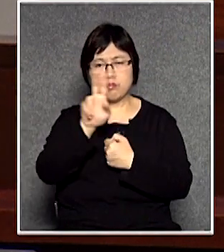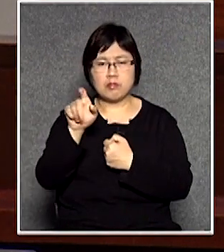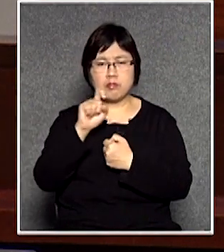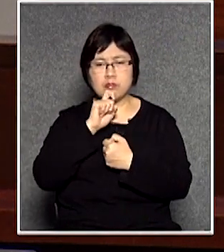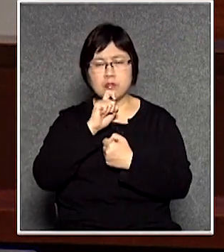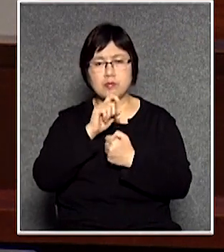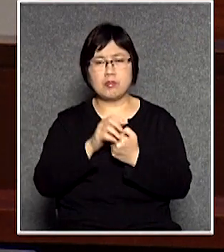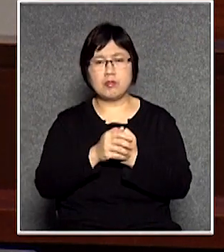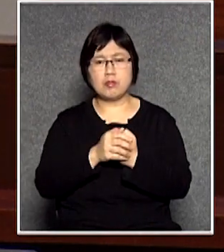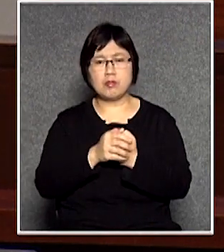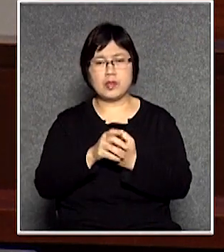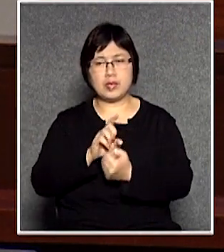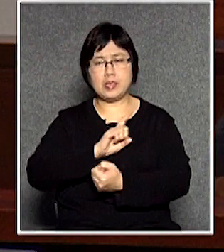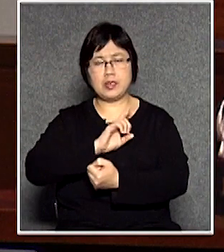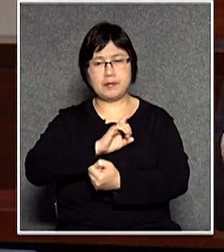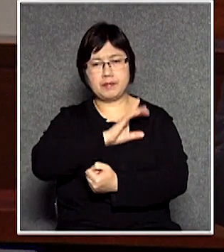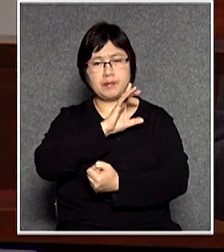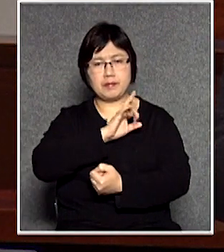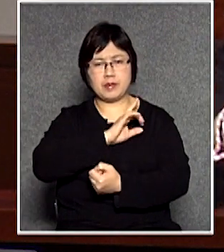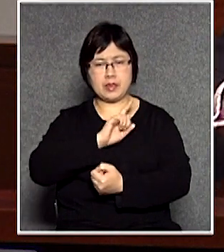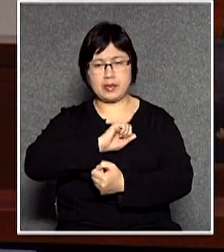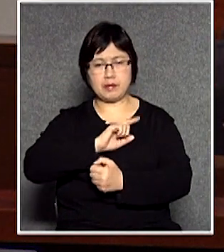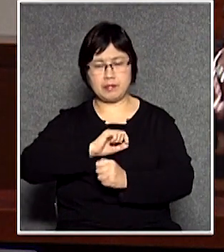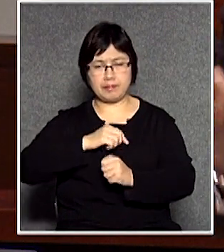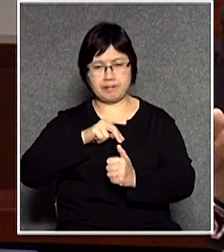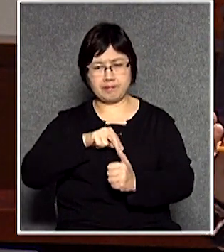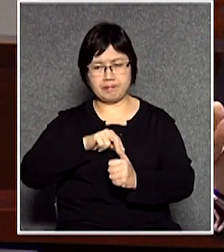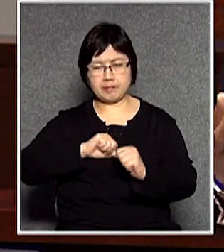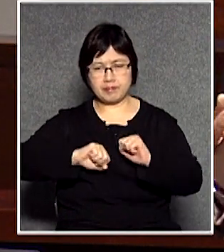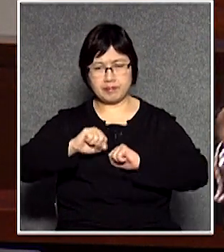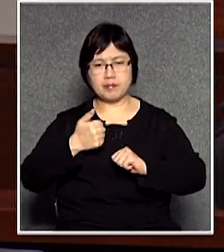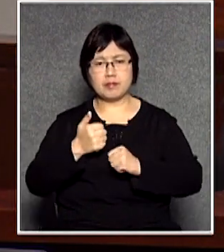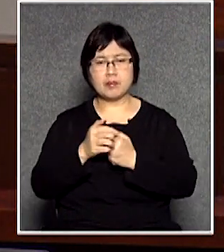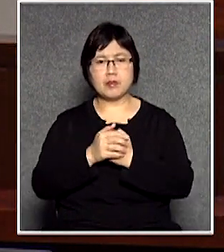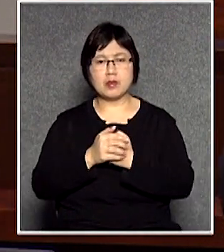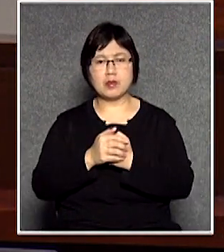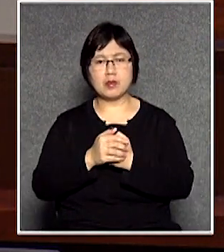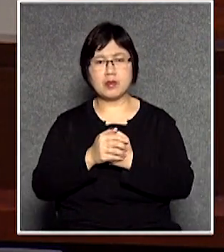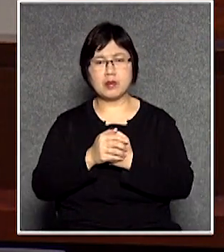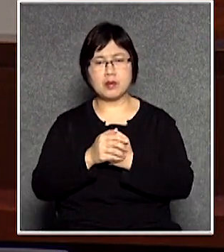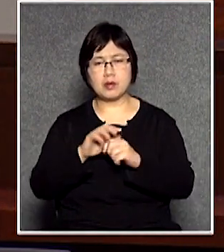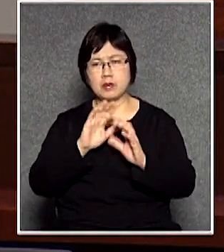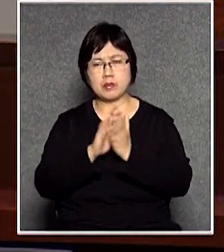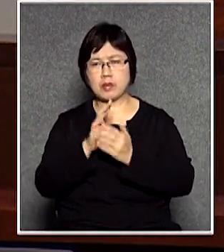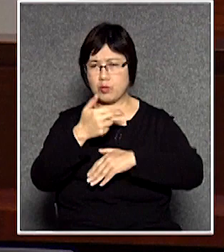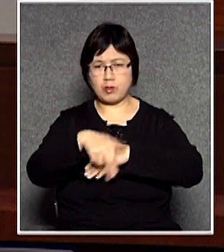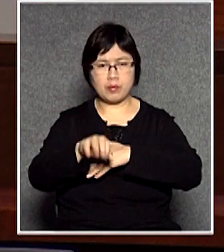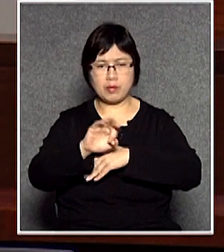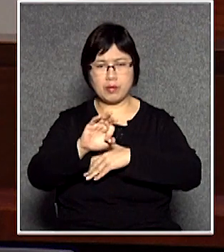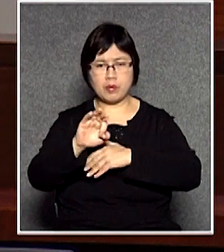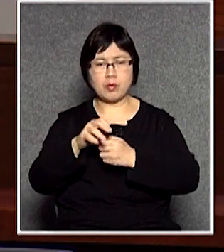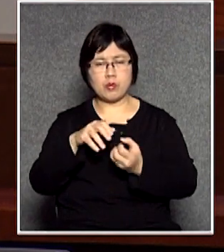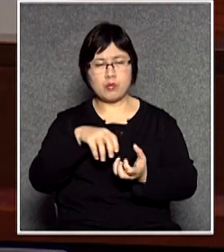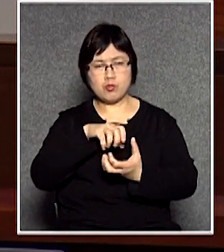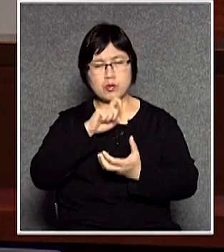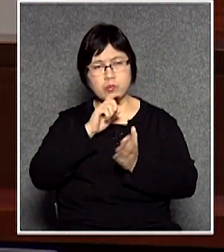通過一種自法自律慢慢形成了他沒有一個所謂整體的規劃但是亂中有